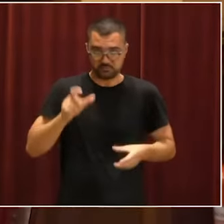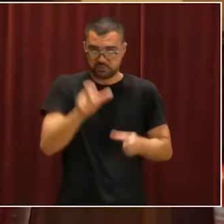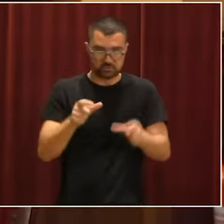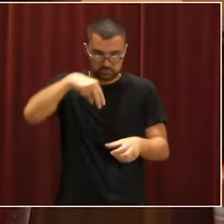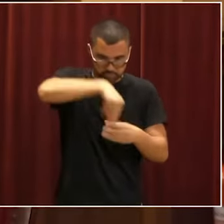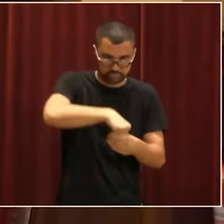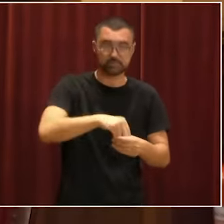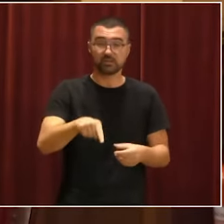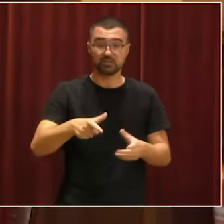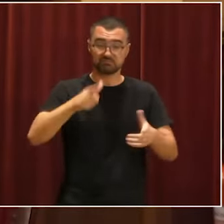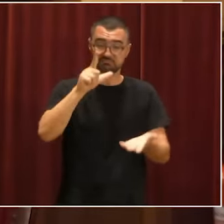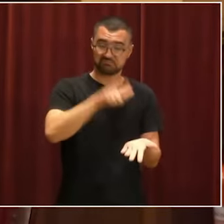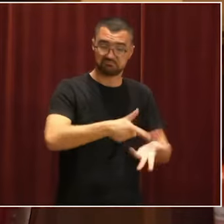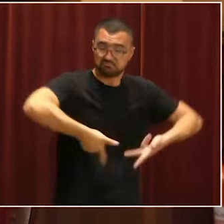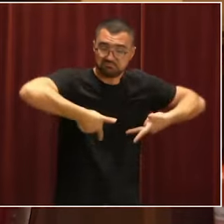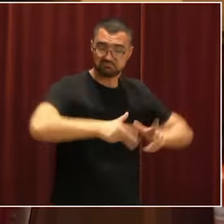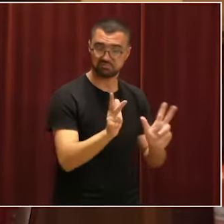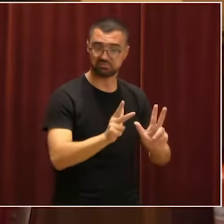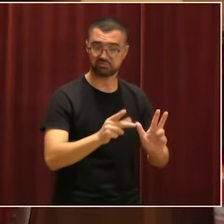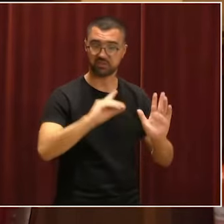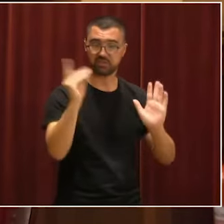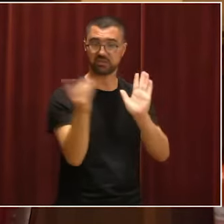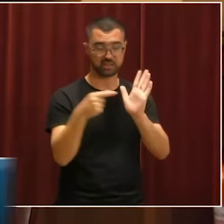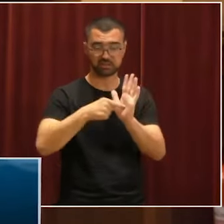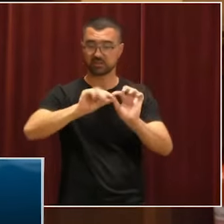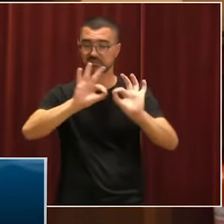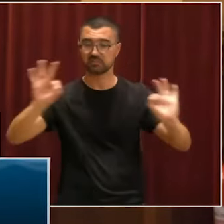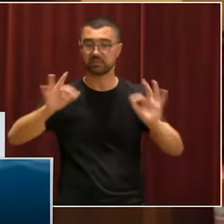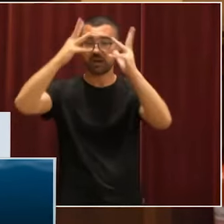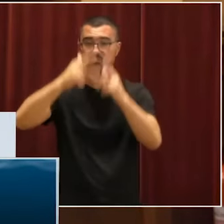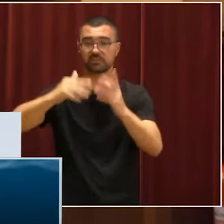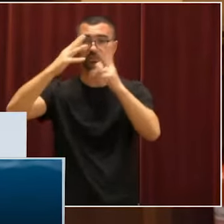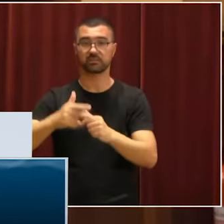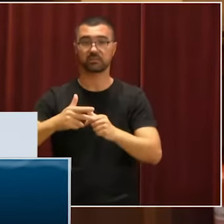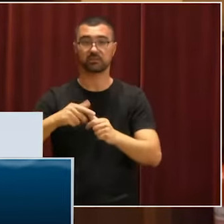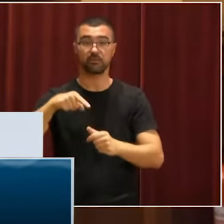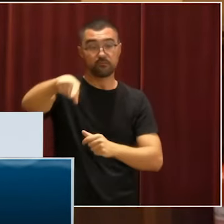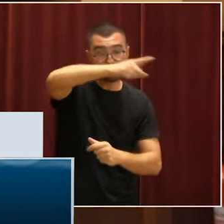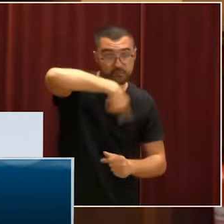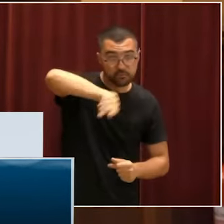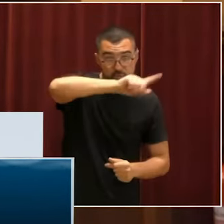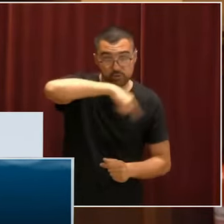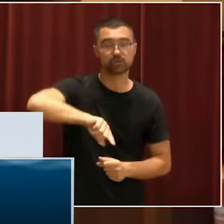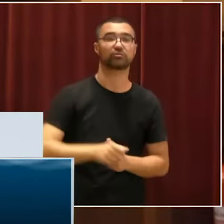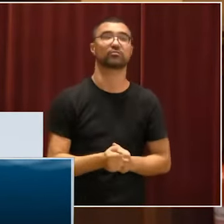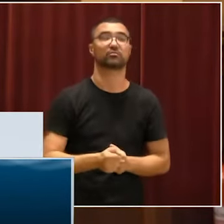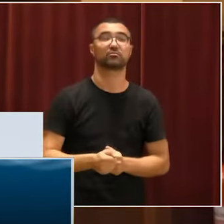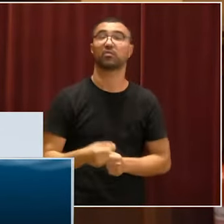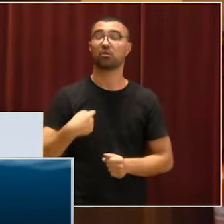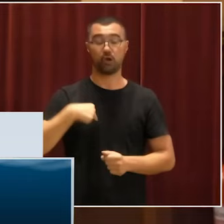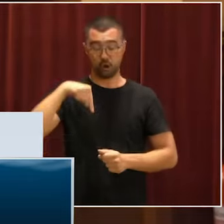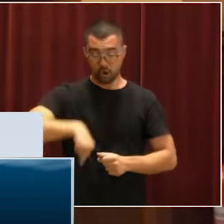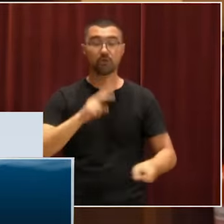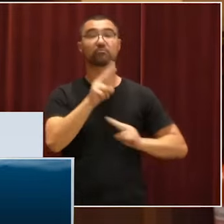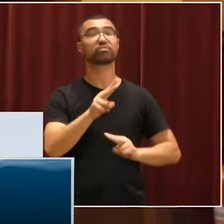I amb aquesta legalització que vostès han fet amb el decret de simplificació administrativa, vostès, senyora Proens, i no ho dèiem